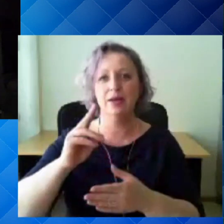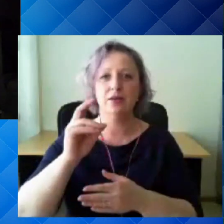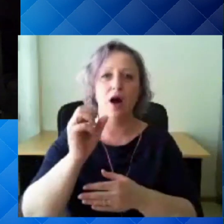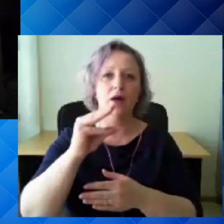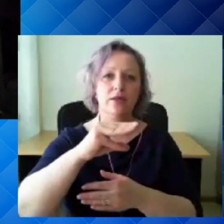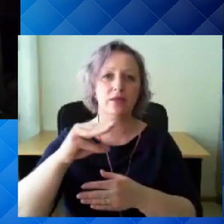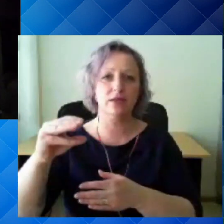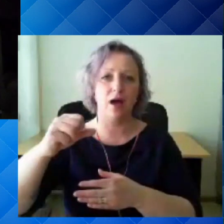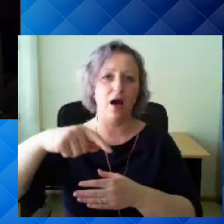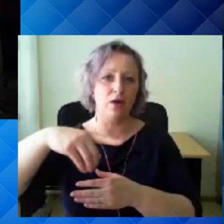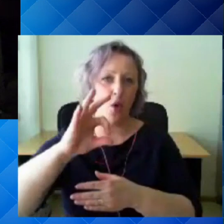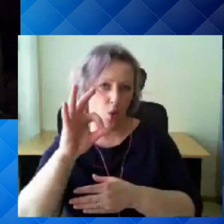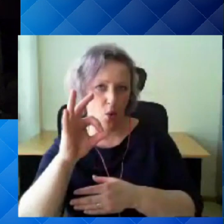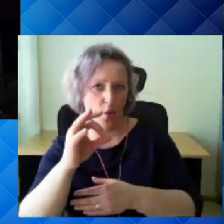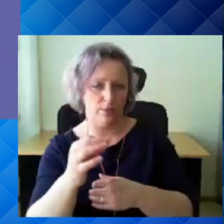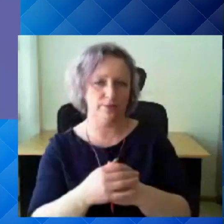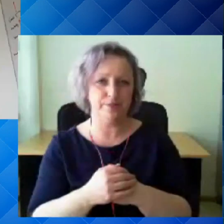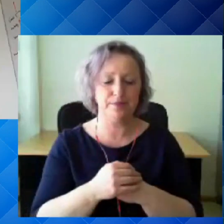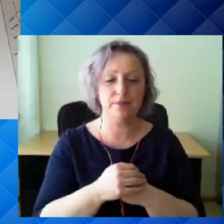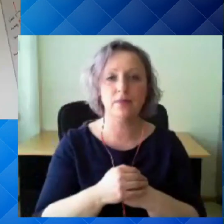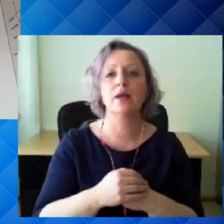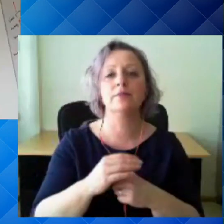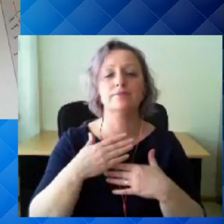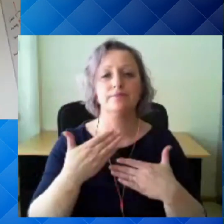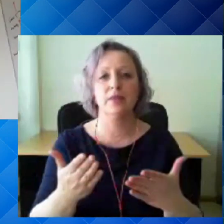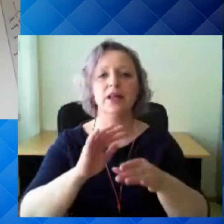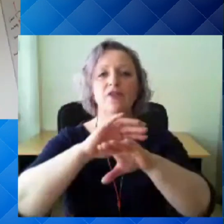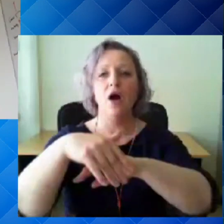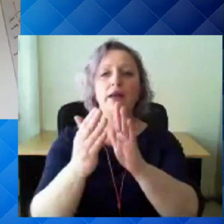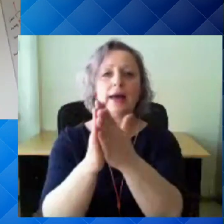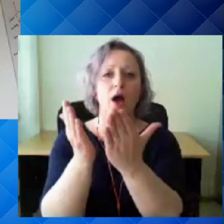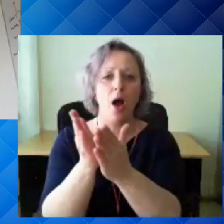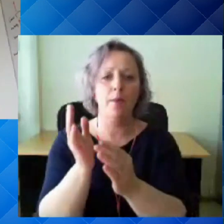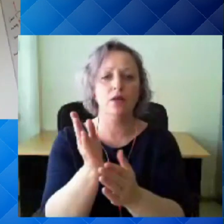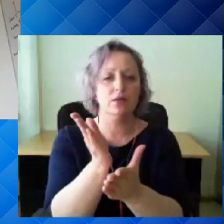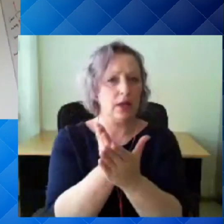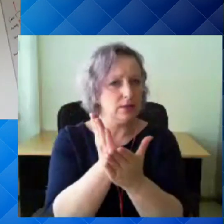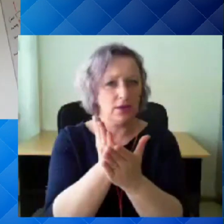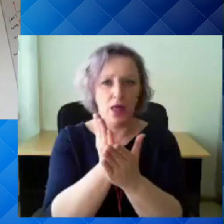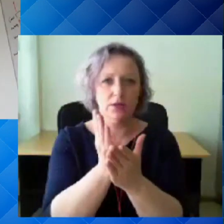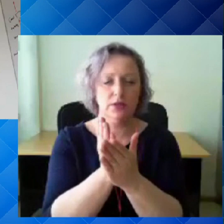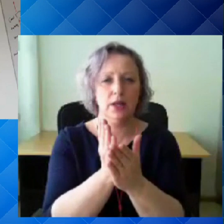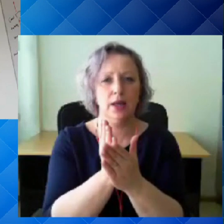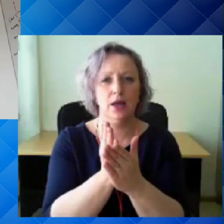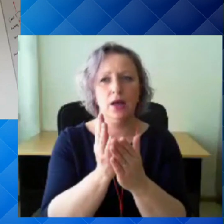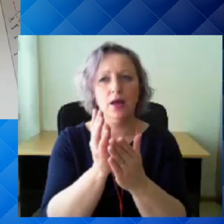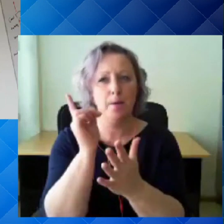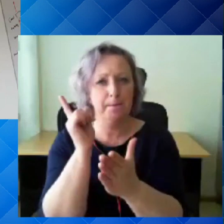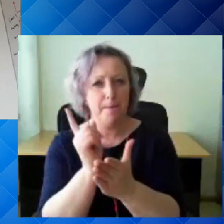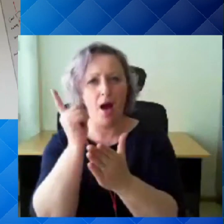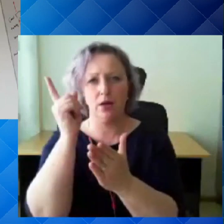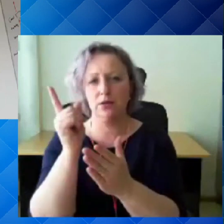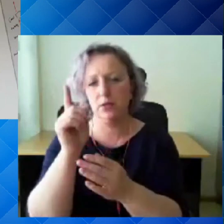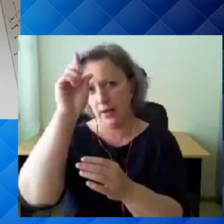Aitäh! See valge raamat kaatlemata peaks riiki ühiskonda